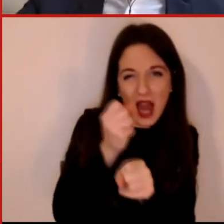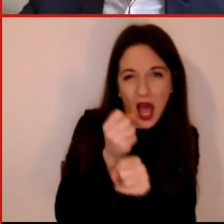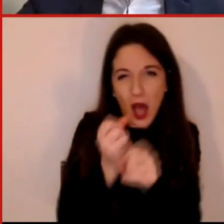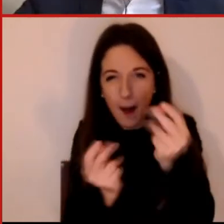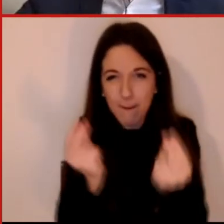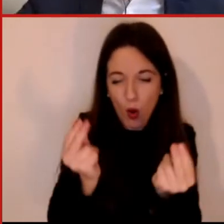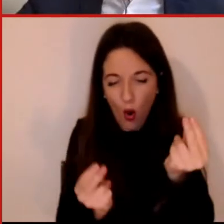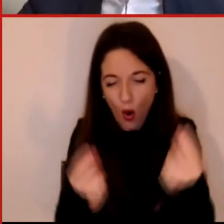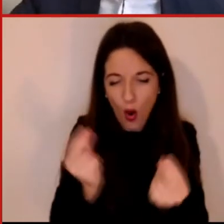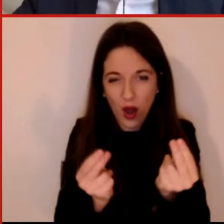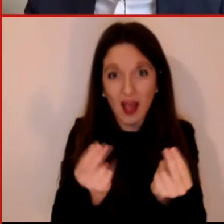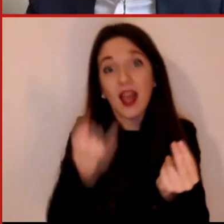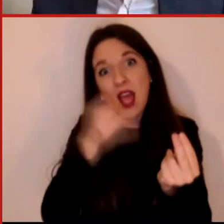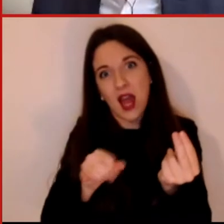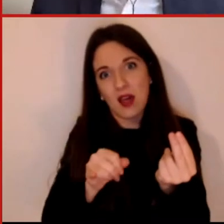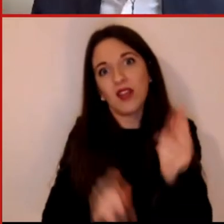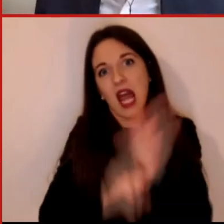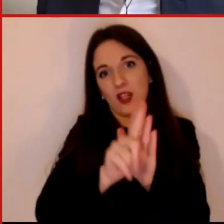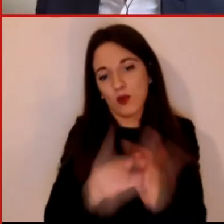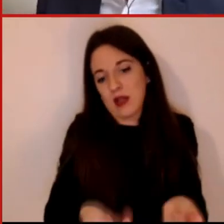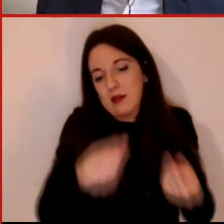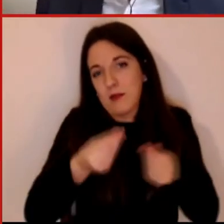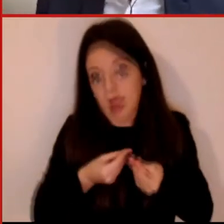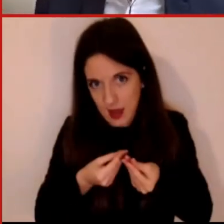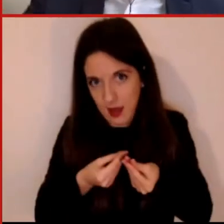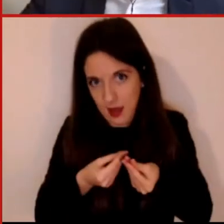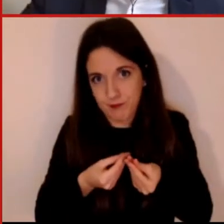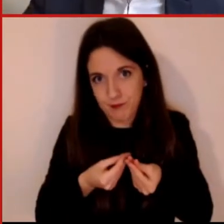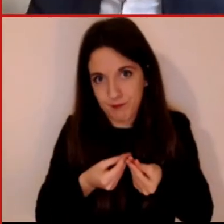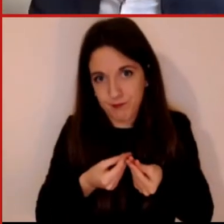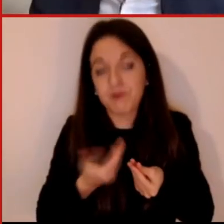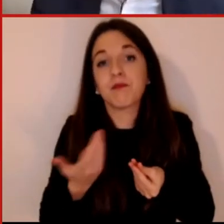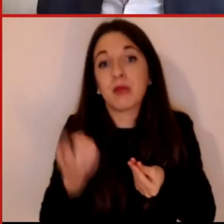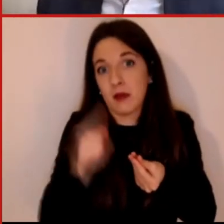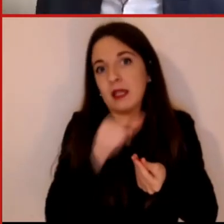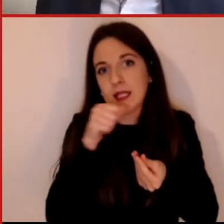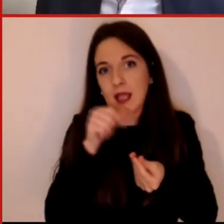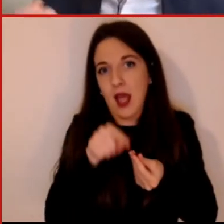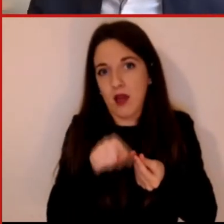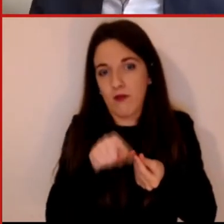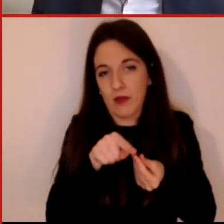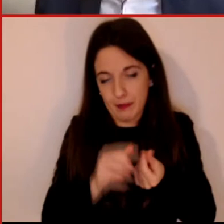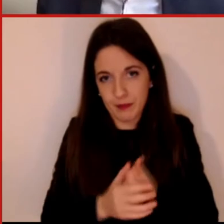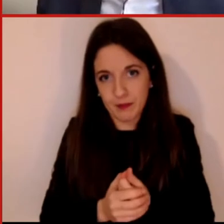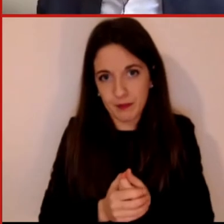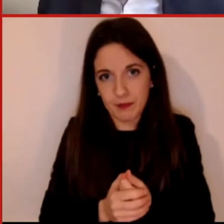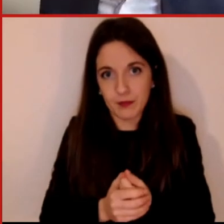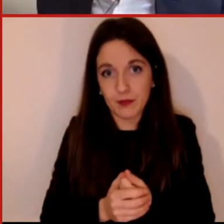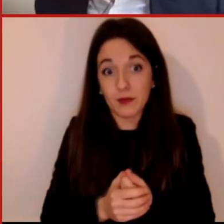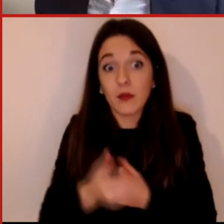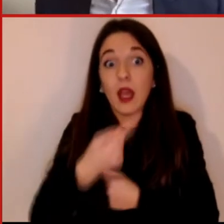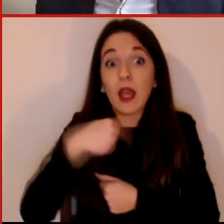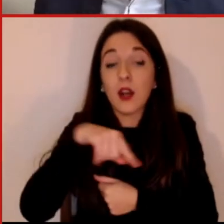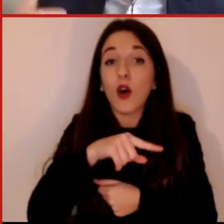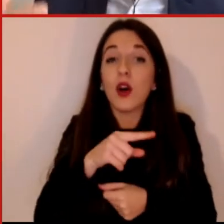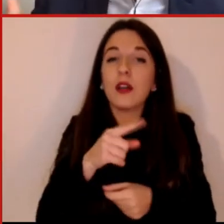modo di poi darci e sputare fuori delle predizioni, in qualche modo qui dobbiamo vedere e dobbiamo pensare sempre ai dati come